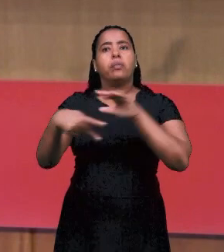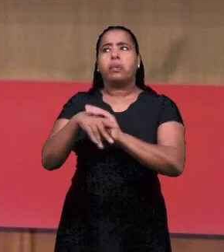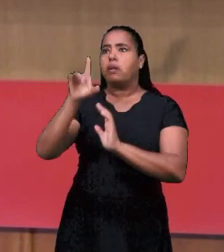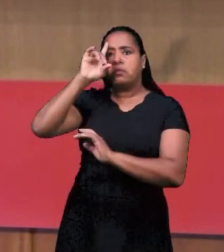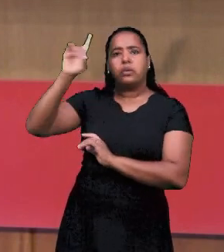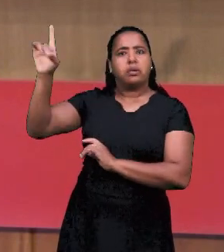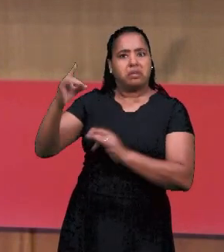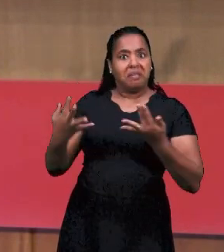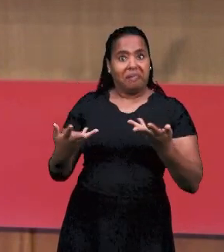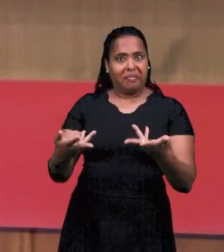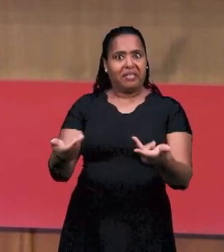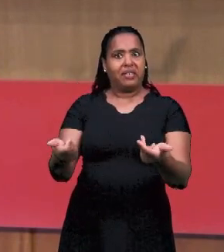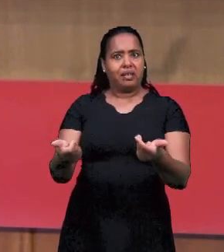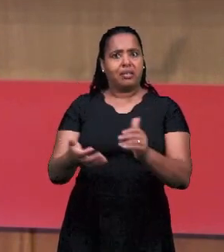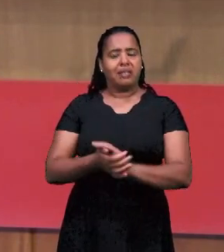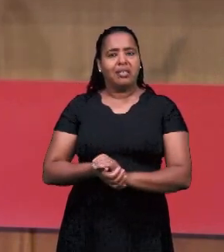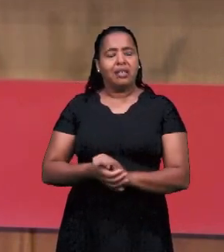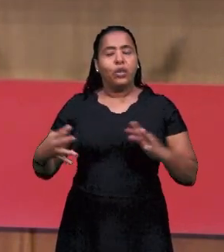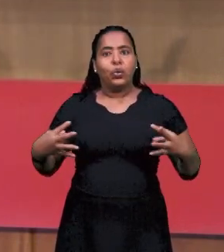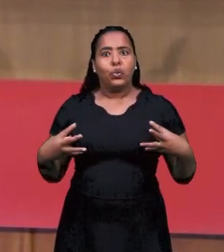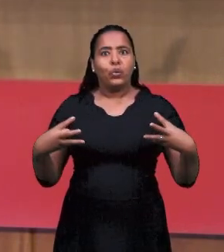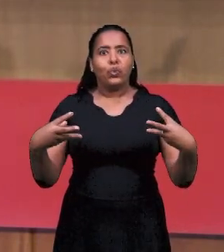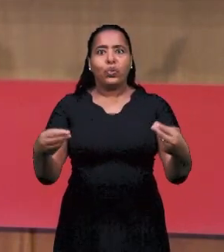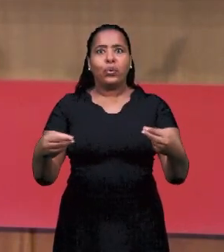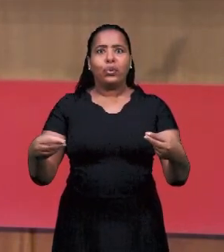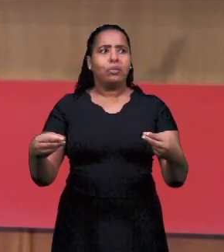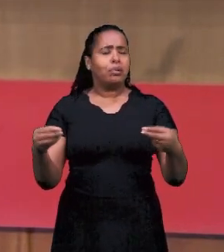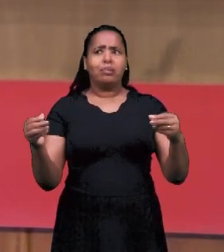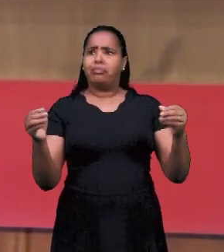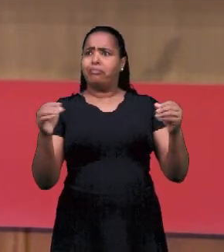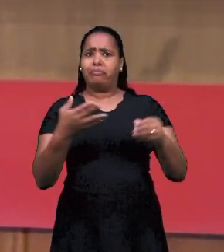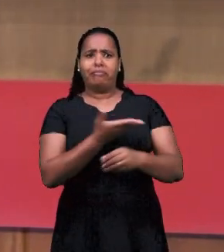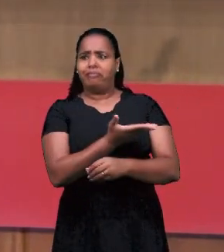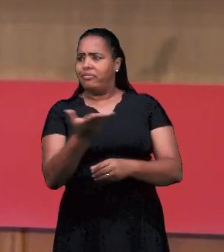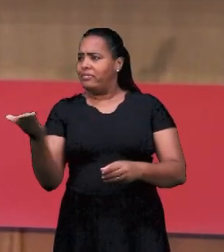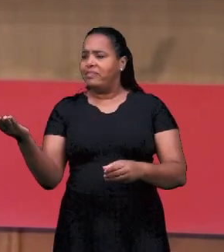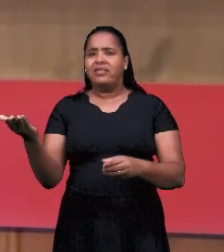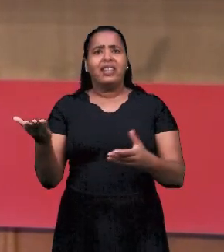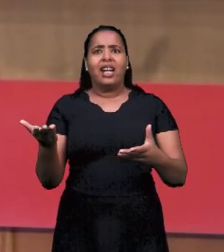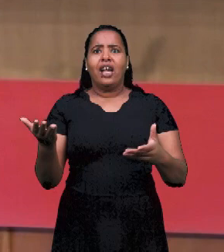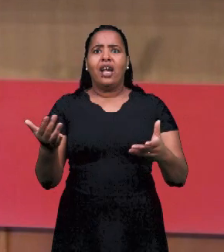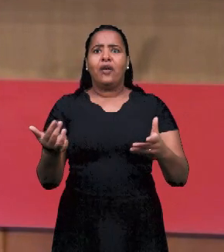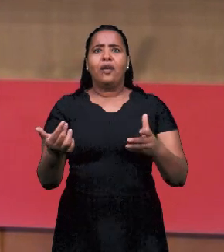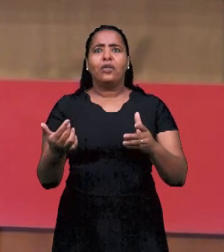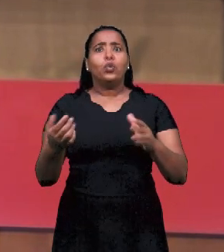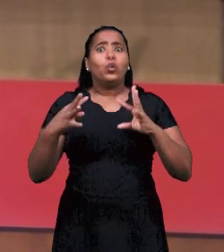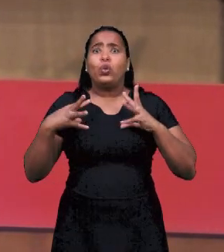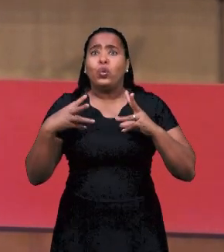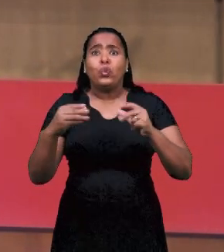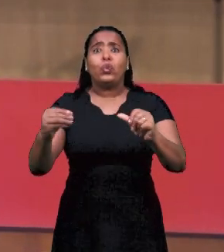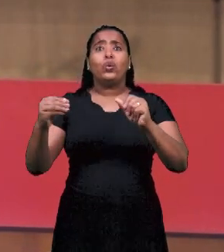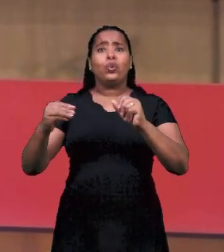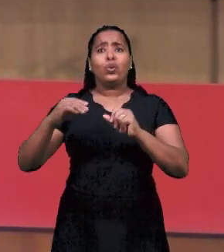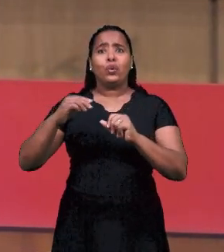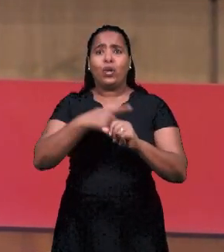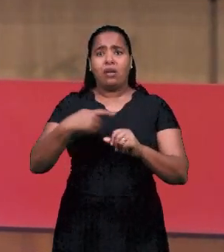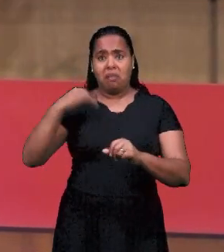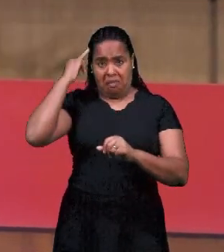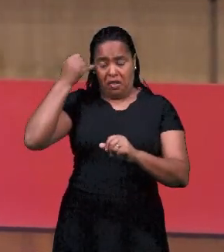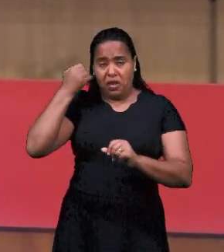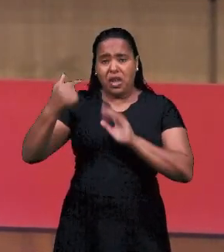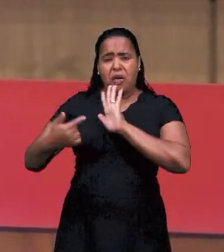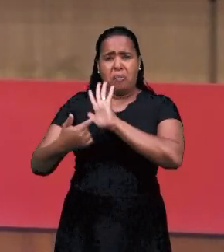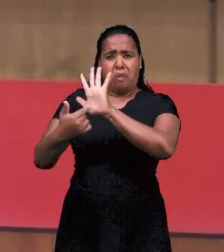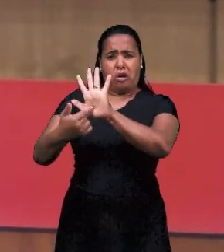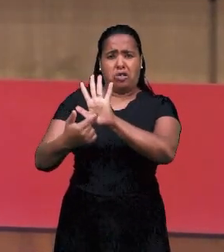проект пророческий Божий, он чудный. Он чудный. Все то, что происходит здесь сегодня,